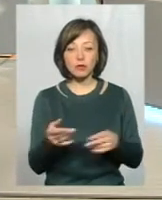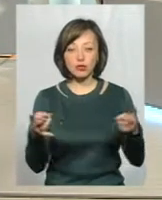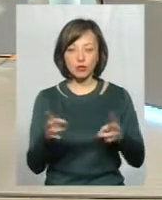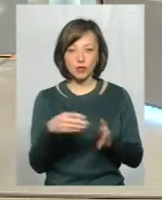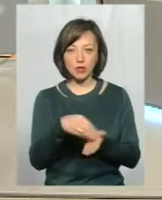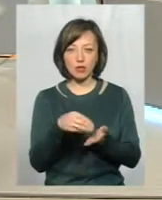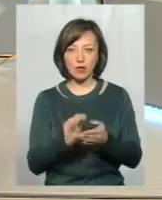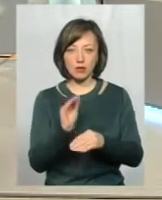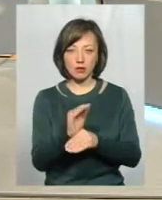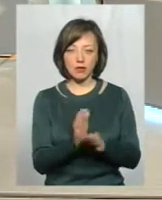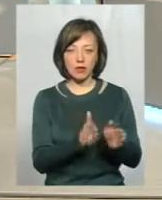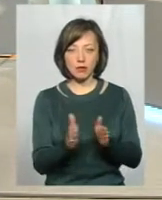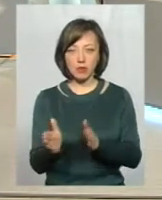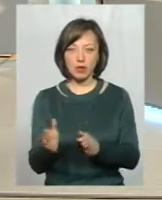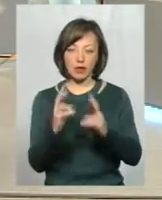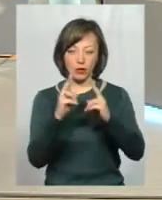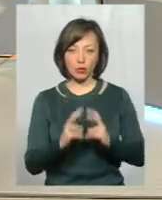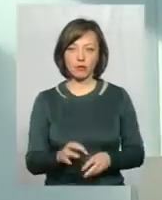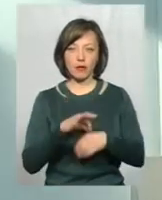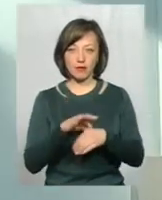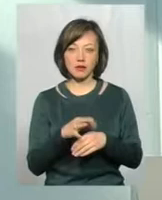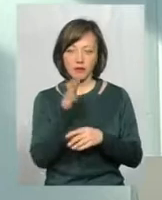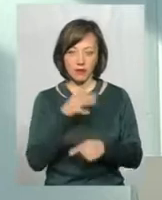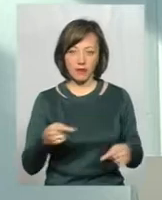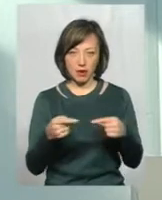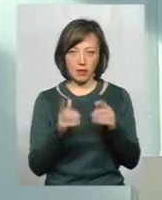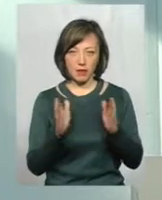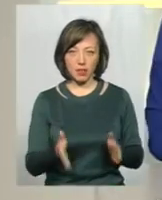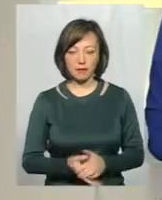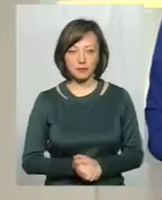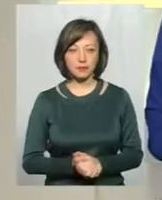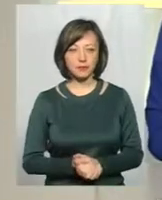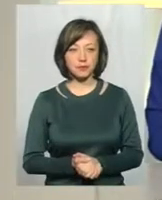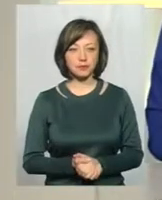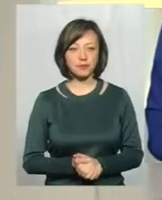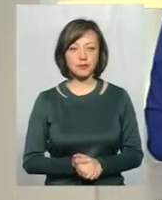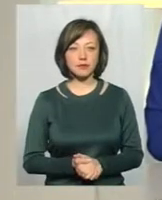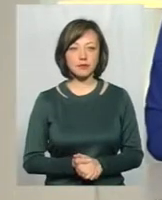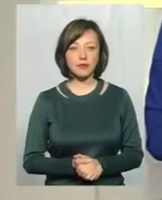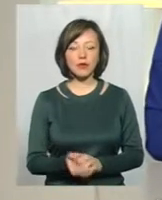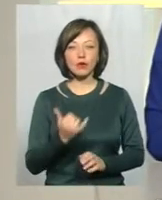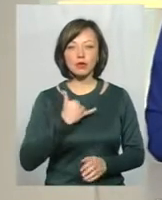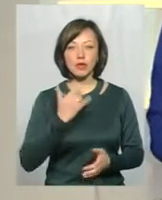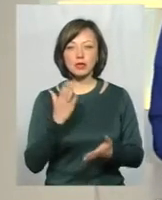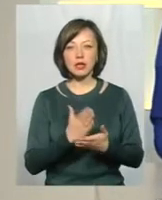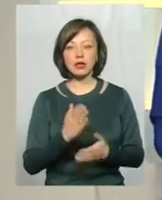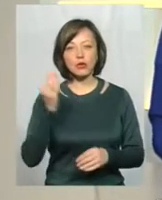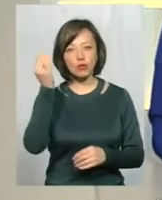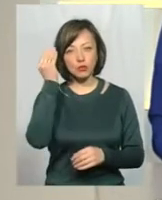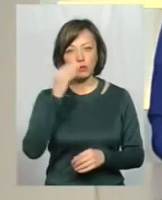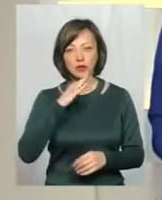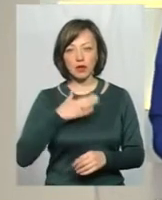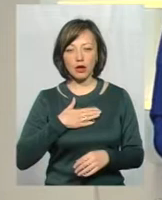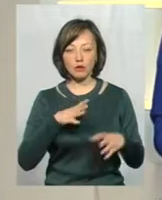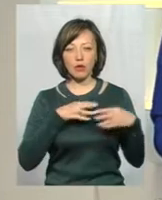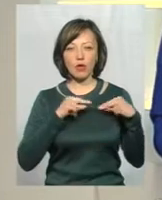буде його закупати просто планомерно, і туберкулінодіагностіка буде проводитися своєвременно. Дякую. Ми також маємо думку нашої